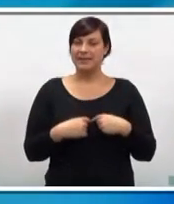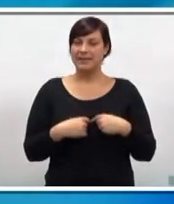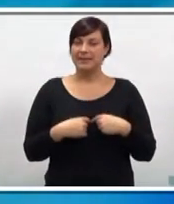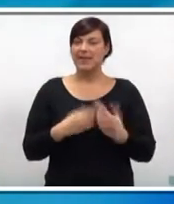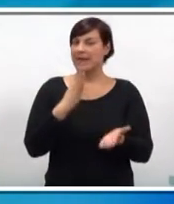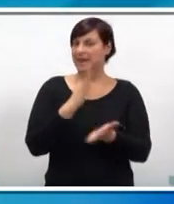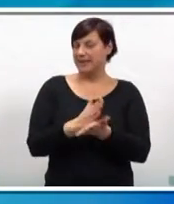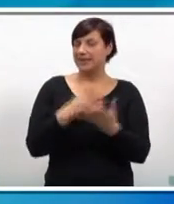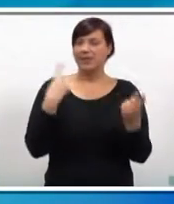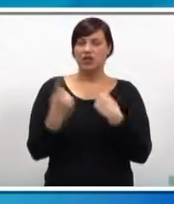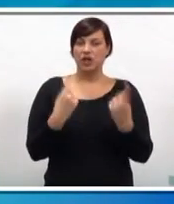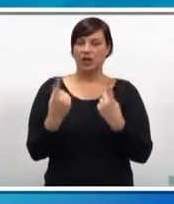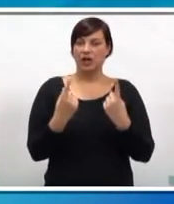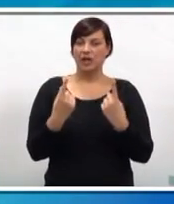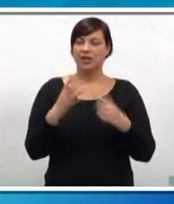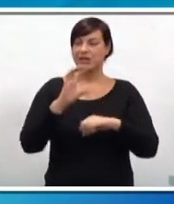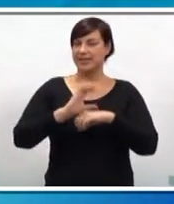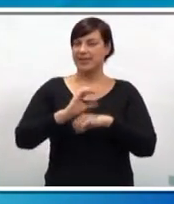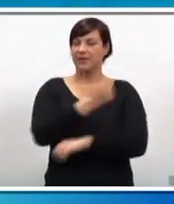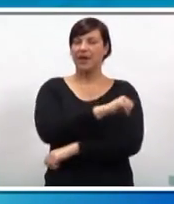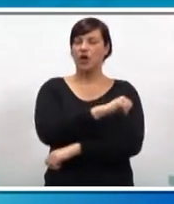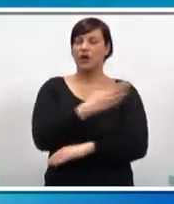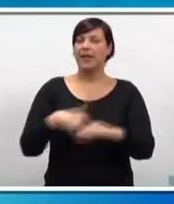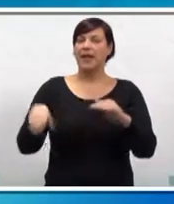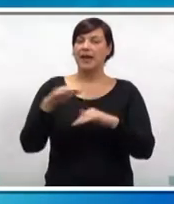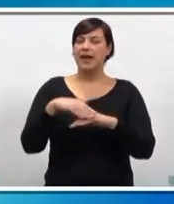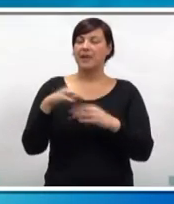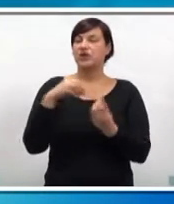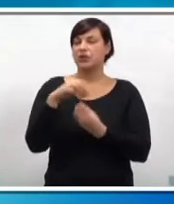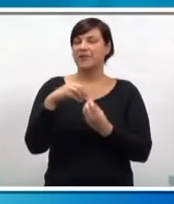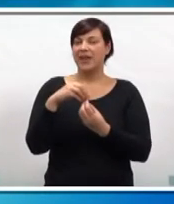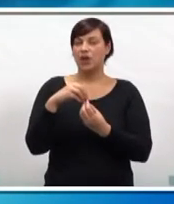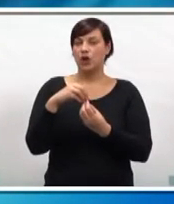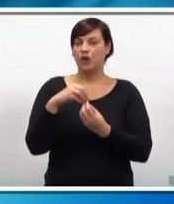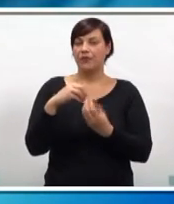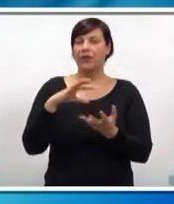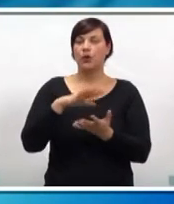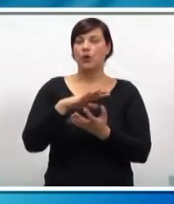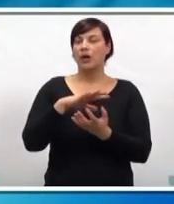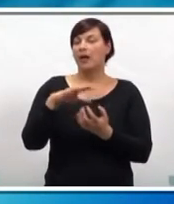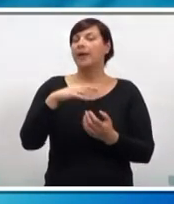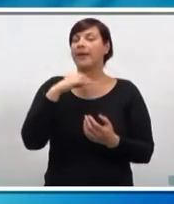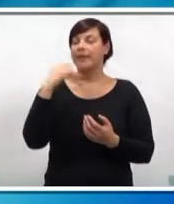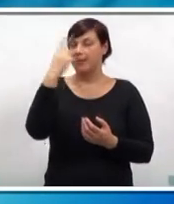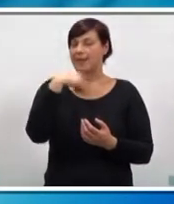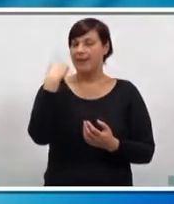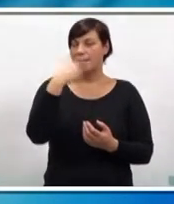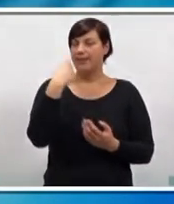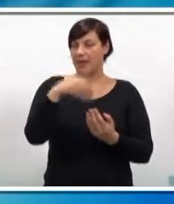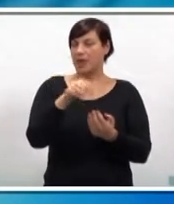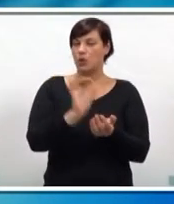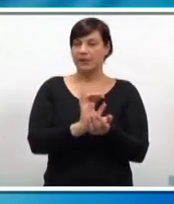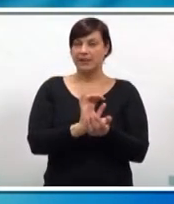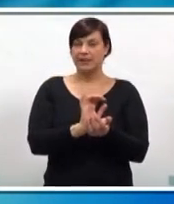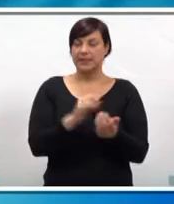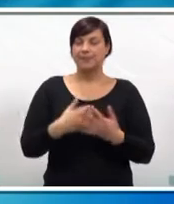središnji događaj crkvene godine. Najveću svetkovinu zapravo u crkvenoj godini, to je nedjelja uskrsnuća gospodnjega, odnosno